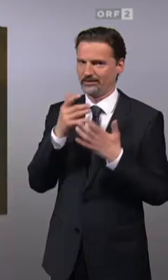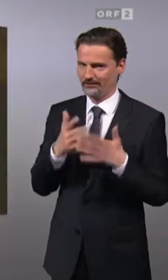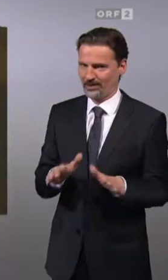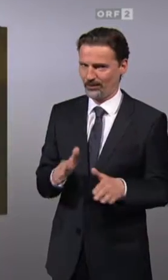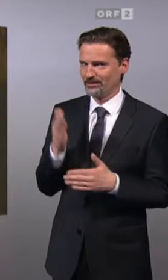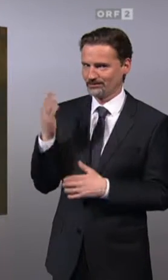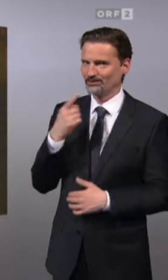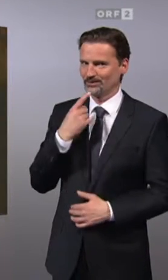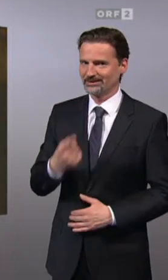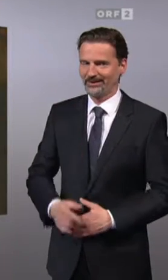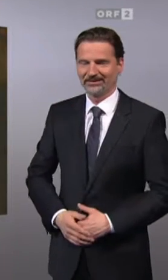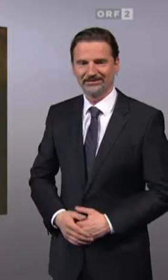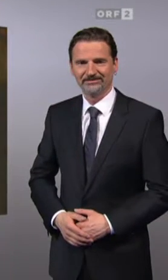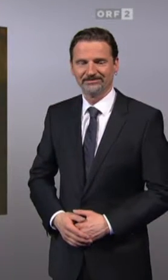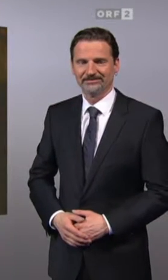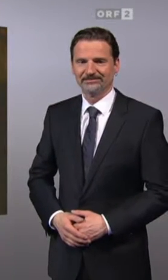Trahoš.